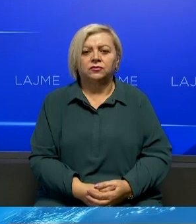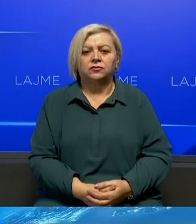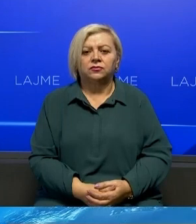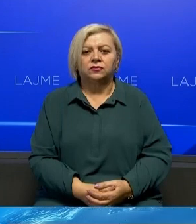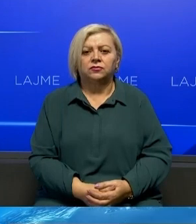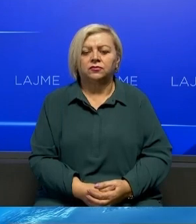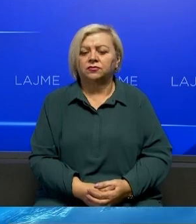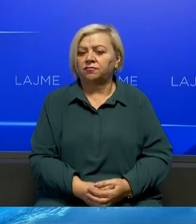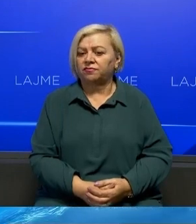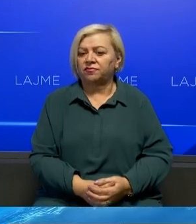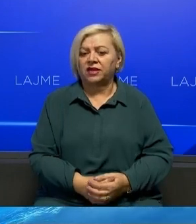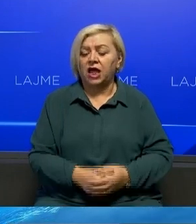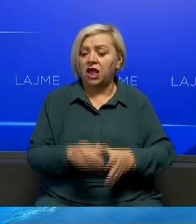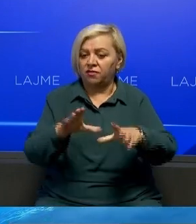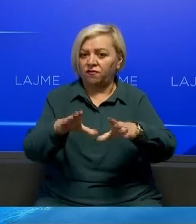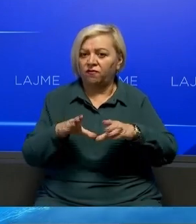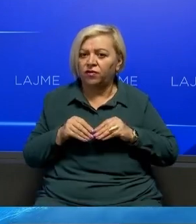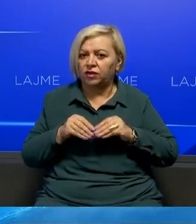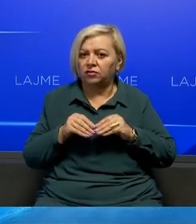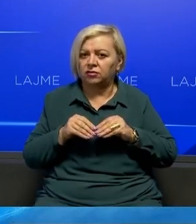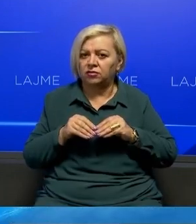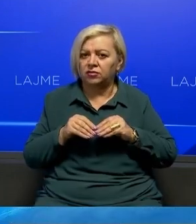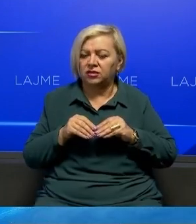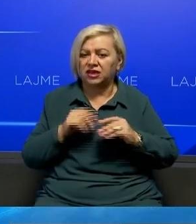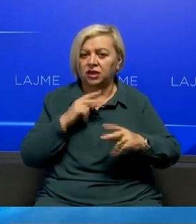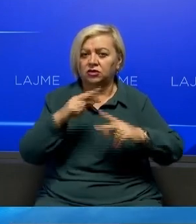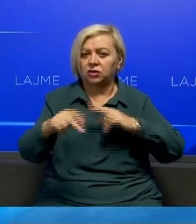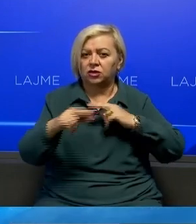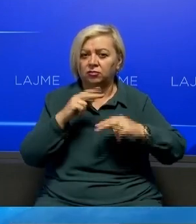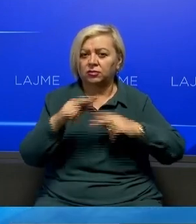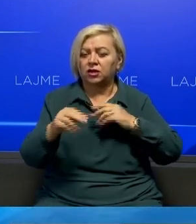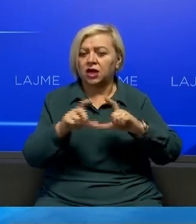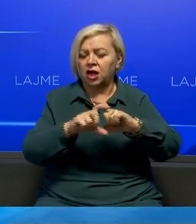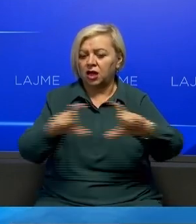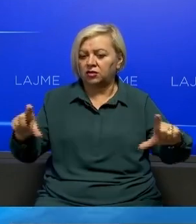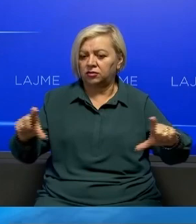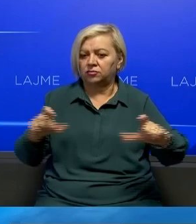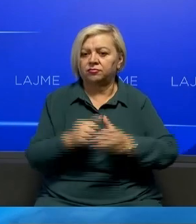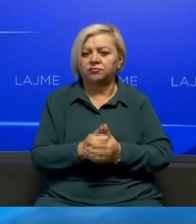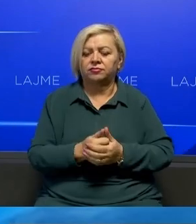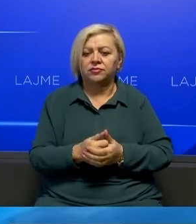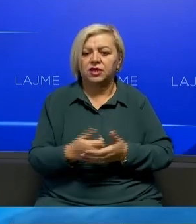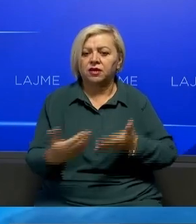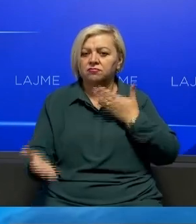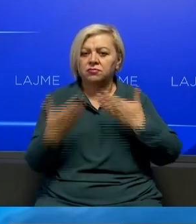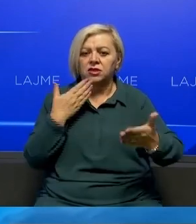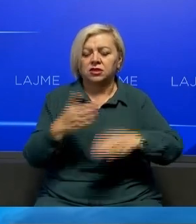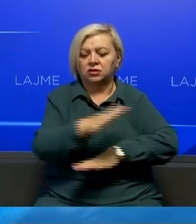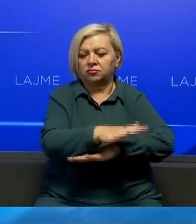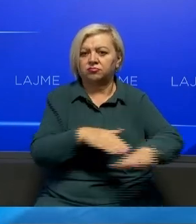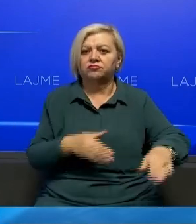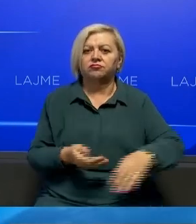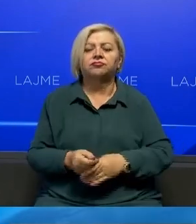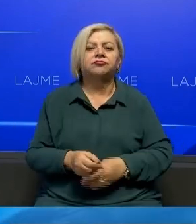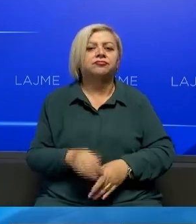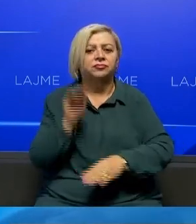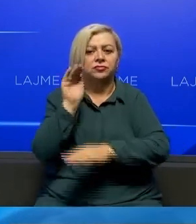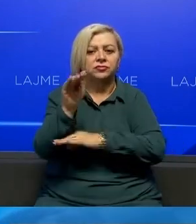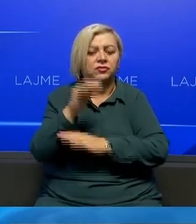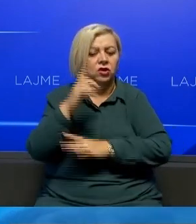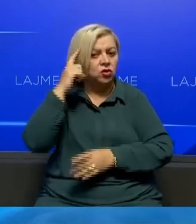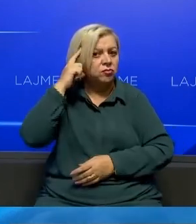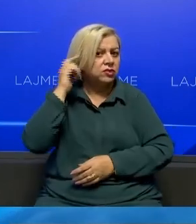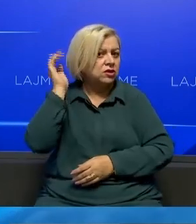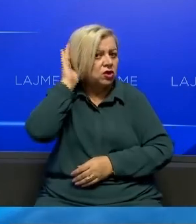Pas filimit të zbatimit të reciprocitetit për targa, në seancën e regull të kuvendit, është deklaruar Kryeministri Kurti të